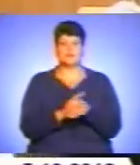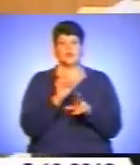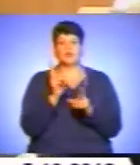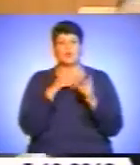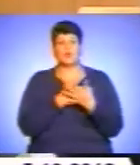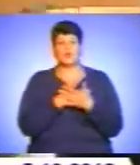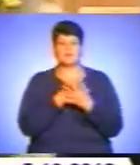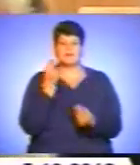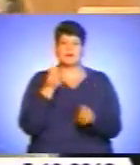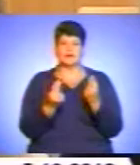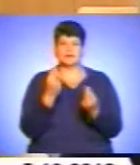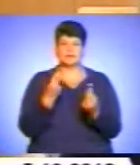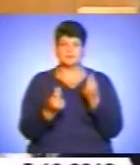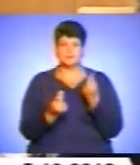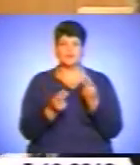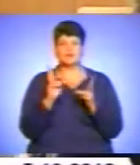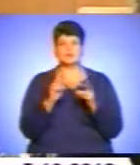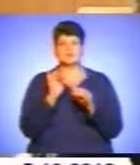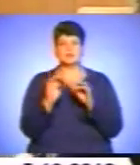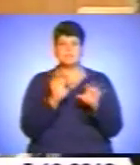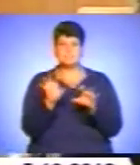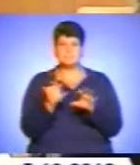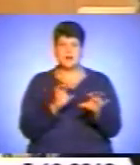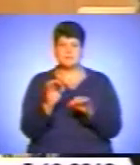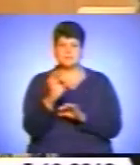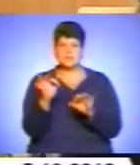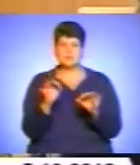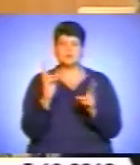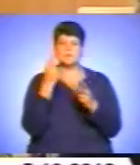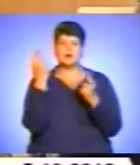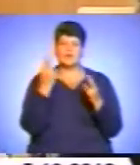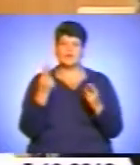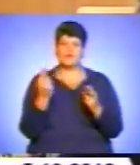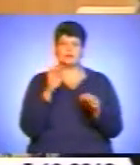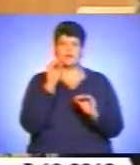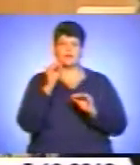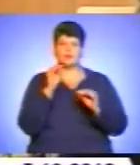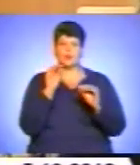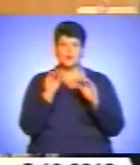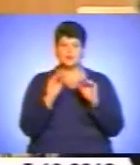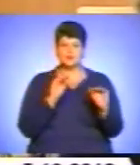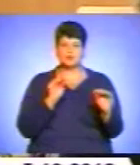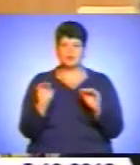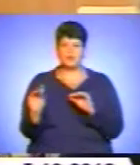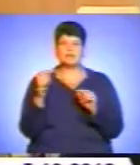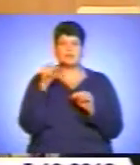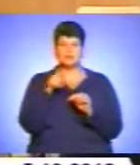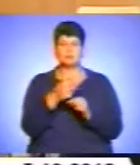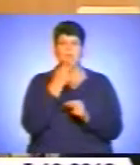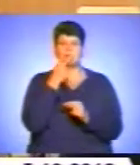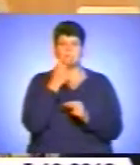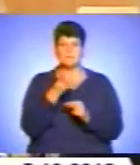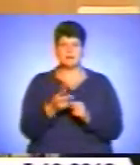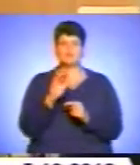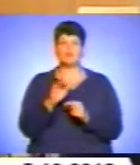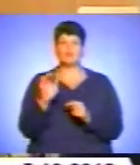грати в гру, хто любить скривати пазли, хто малювати, хто конструювати. Тут ми бачимо дітей